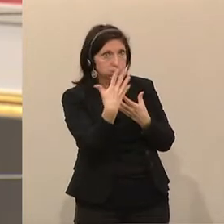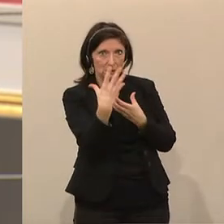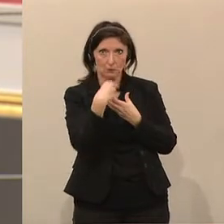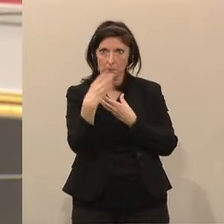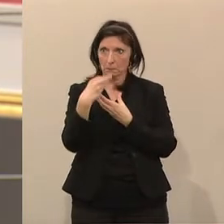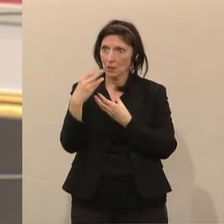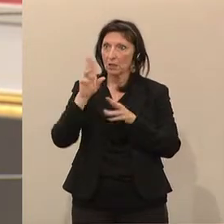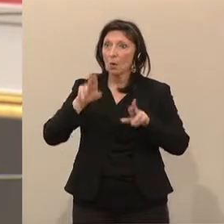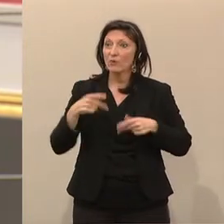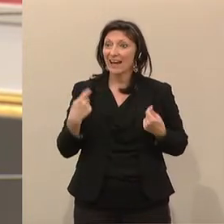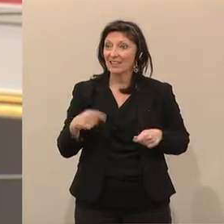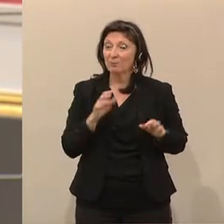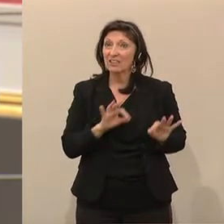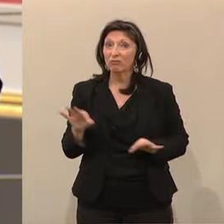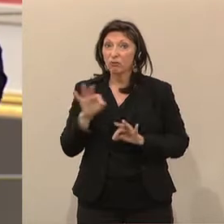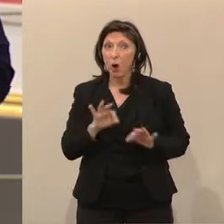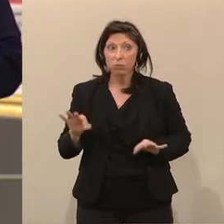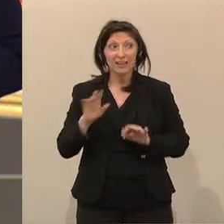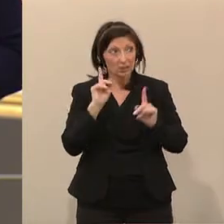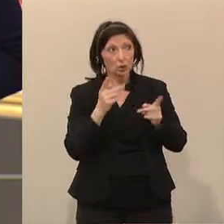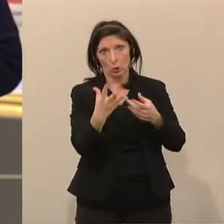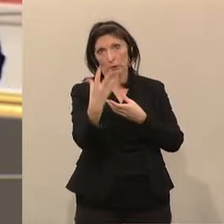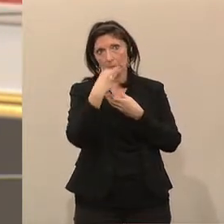Ratspräsidentschaft auch mit einzubeziehen. Vielen Dank.